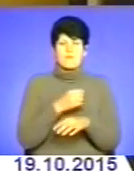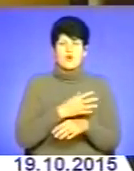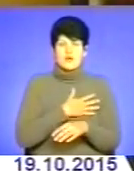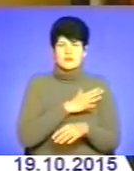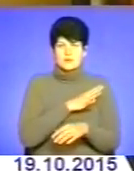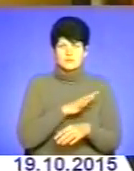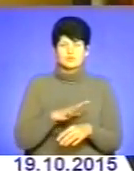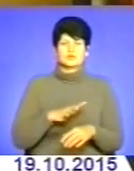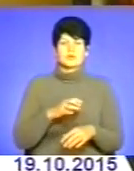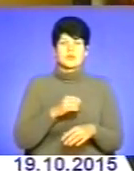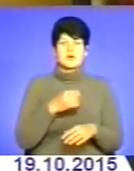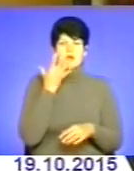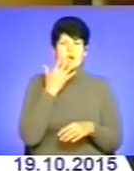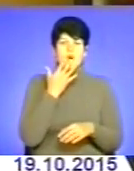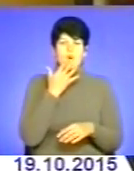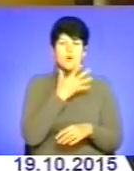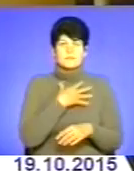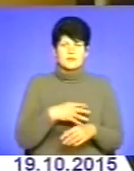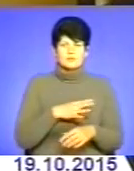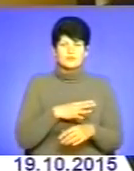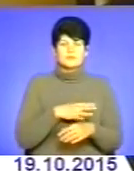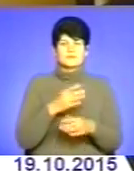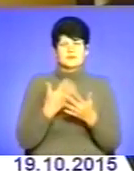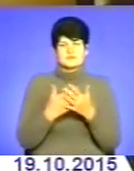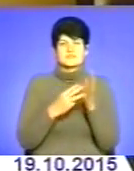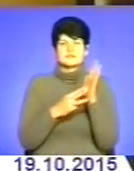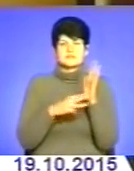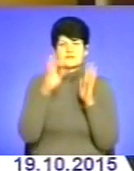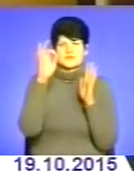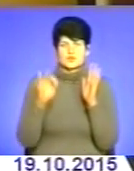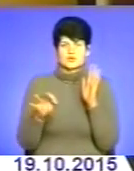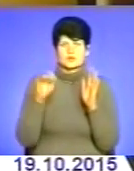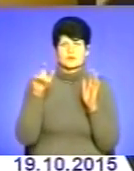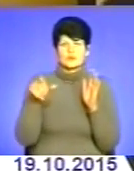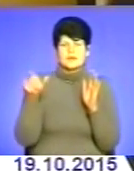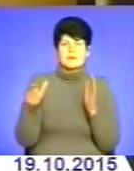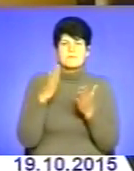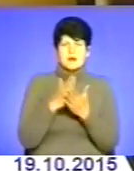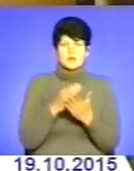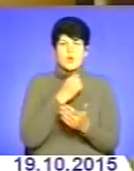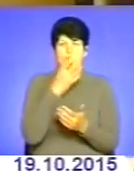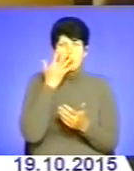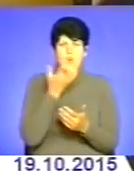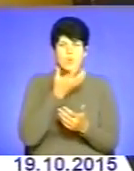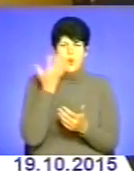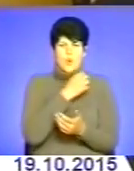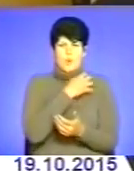були, національна гвардія підірвалася Десь 80% чоловік мав опіки, дебували допомогу